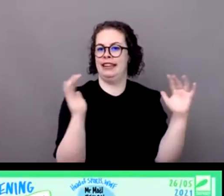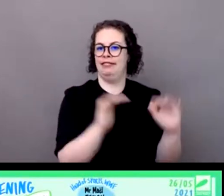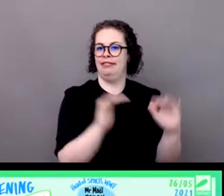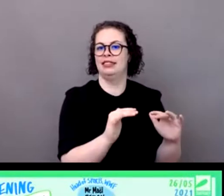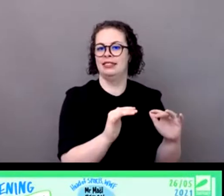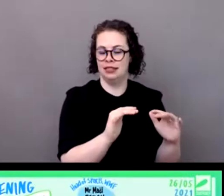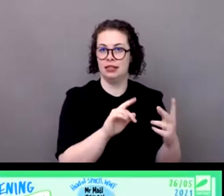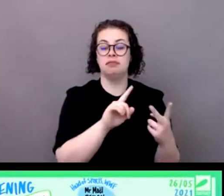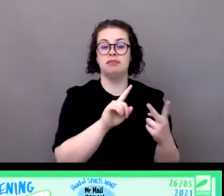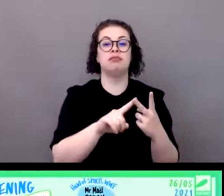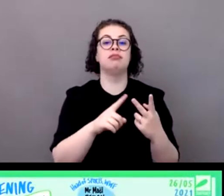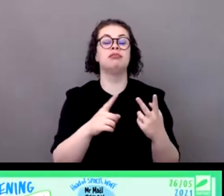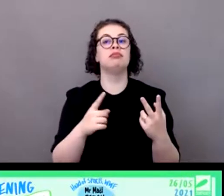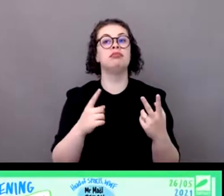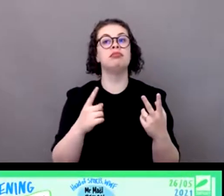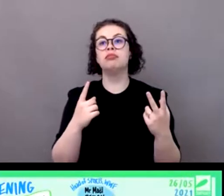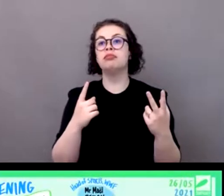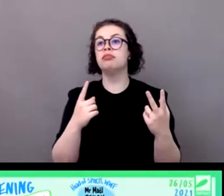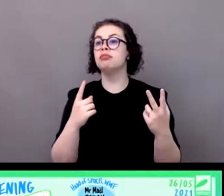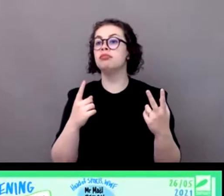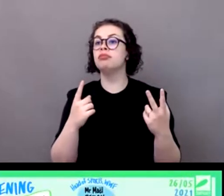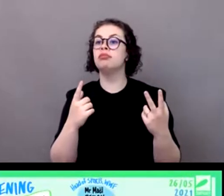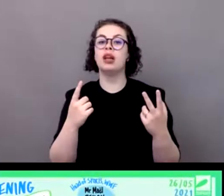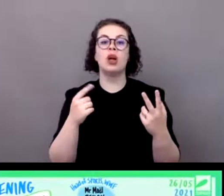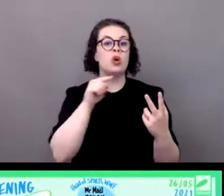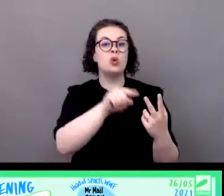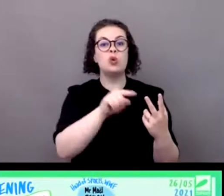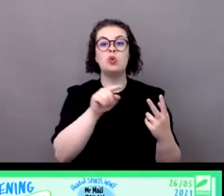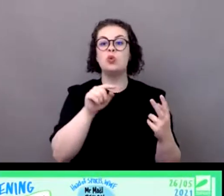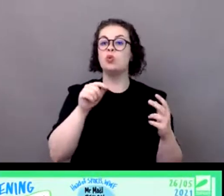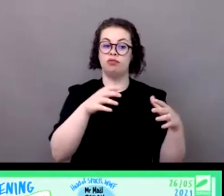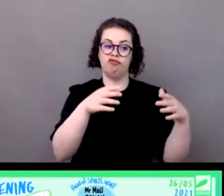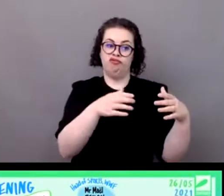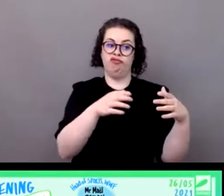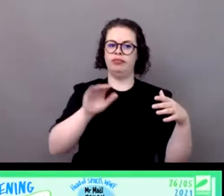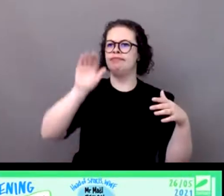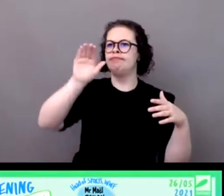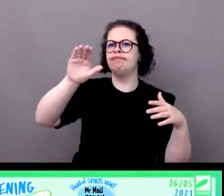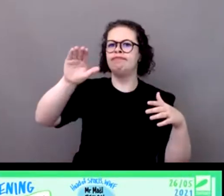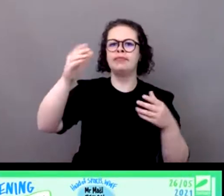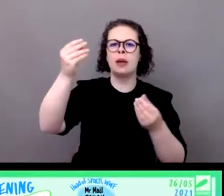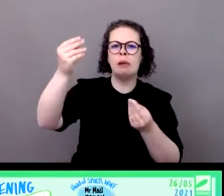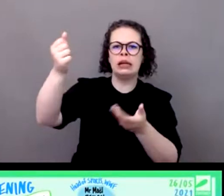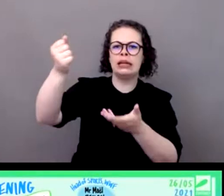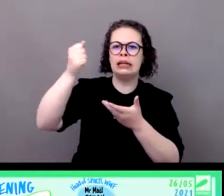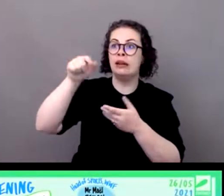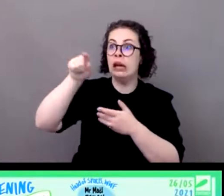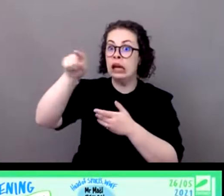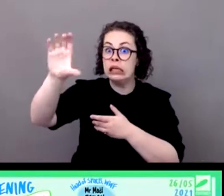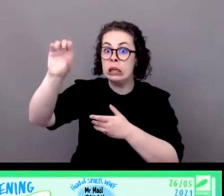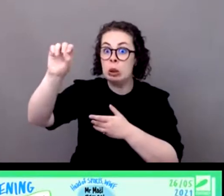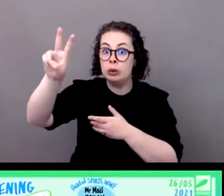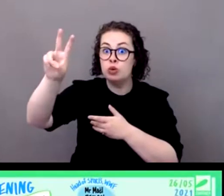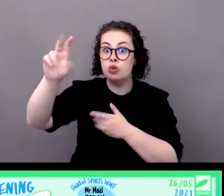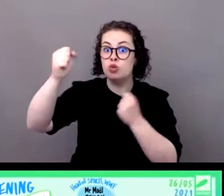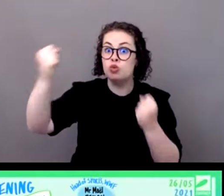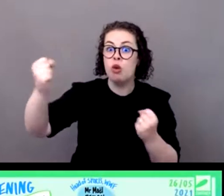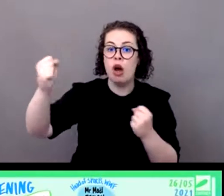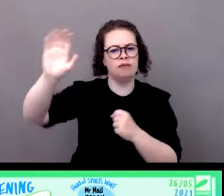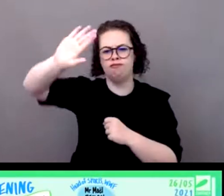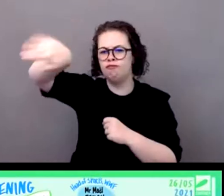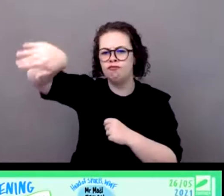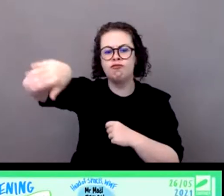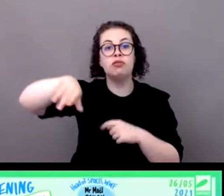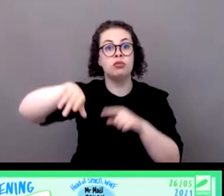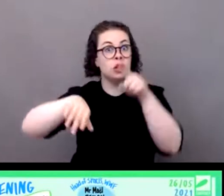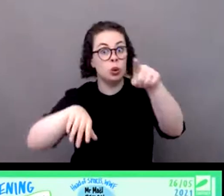transport aérien un peu partout certaines belles images dans les publicités de running dans